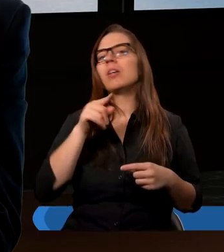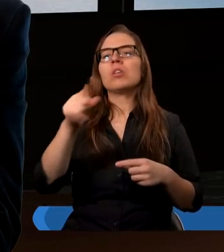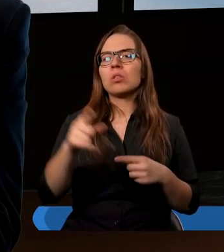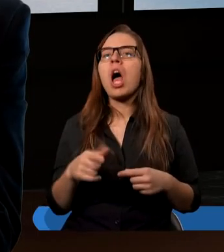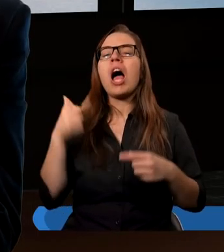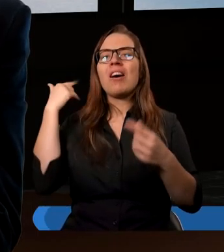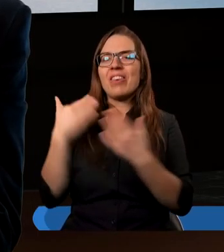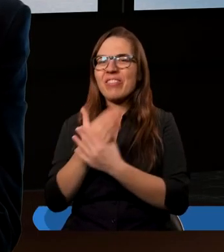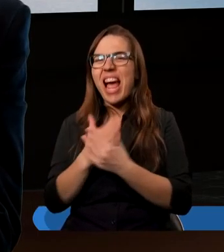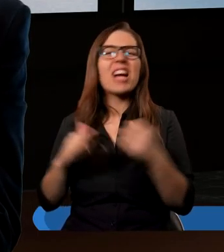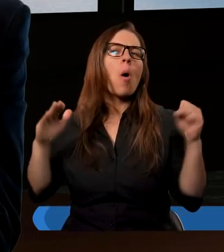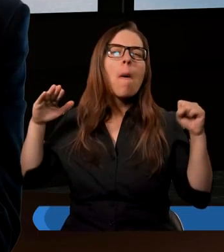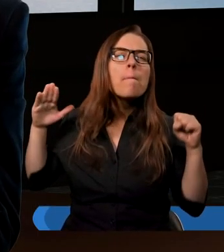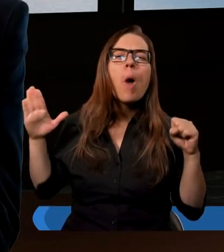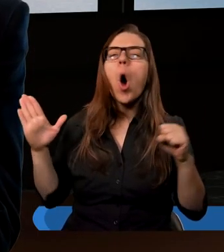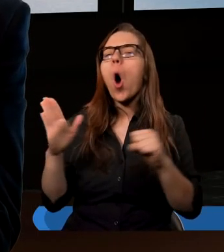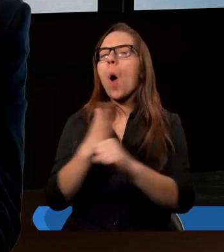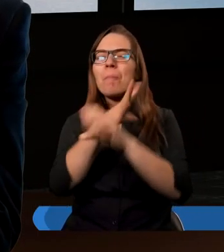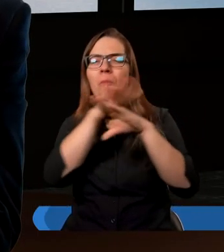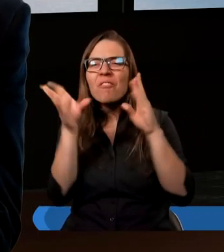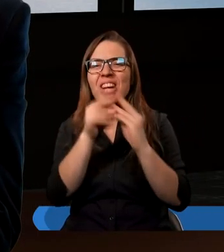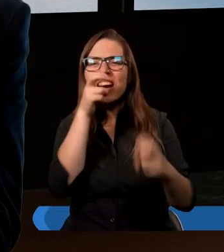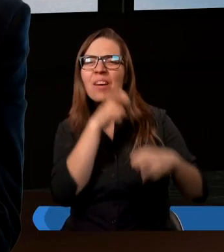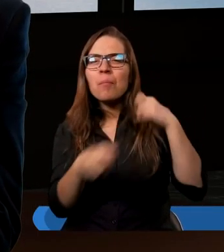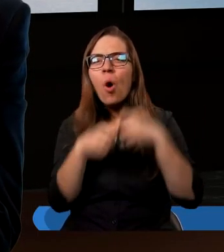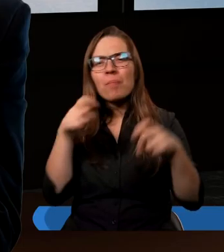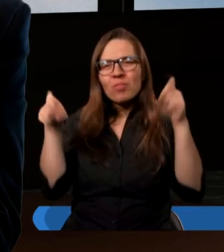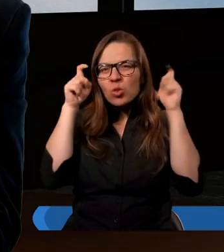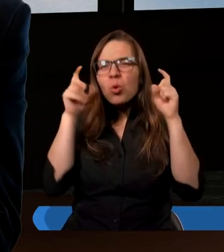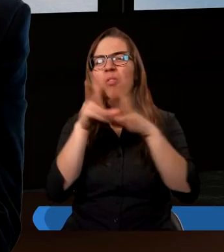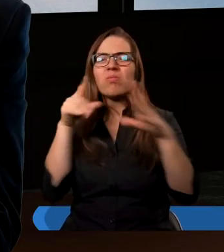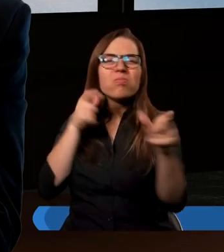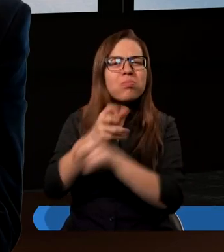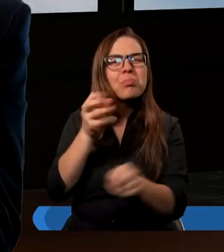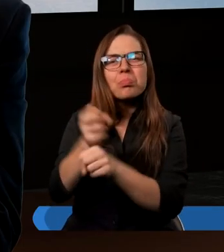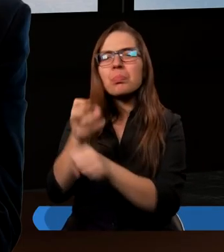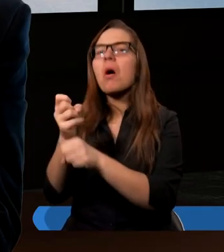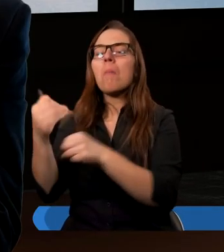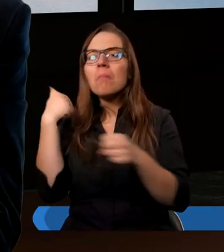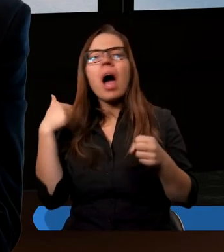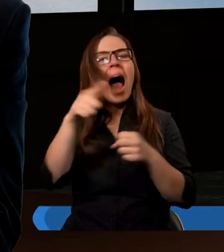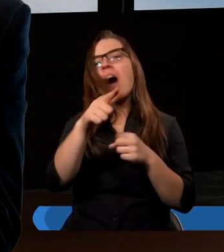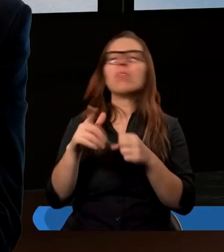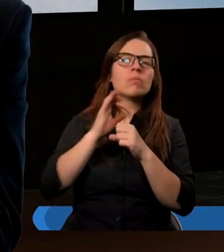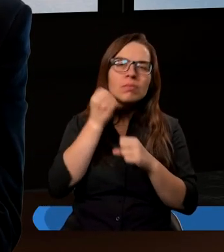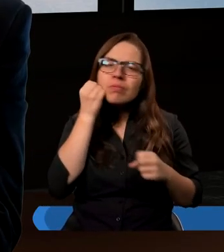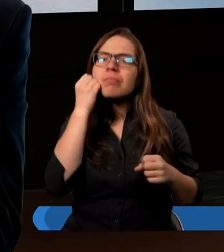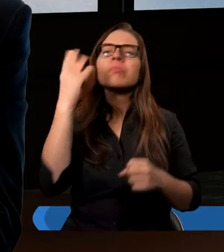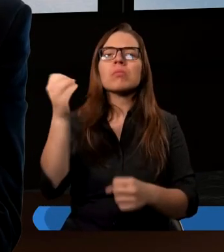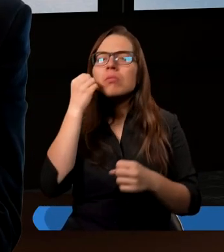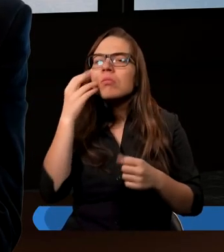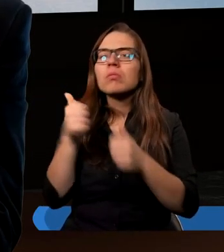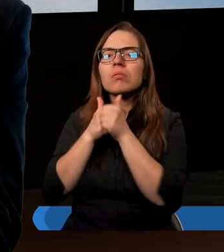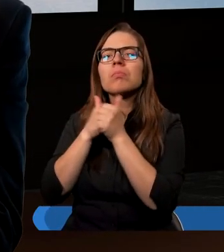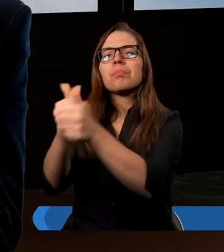jakby w cudzysłowie w niełaskę, to wówczas wydawałoby się, że powinien przeklinać Boga. No jak to? Cały czas byłem